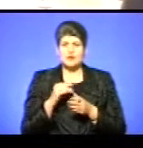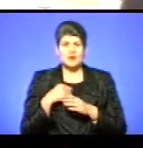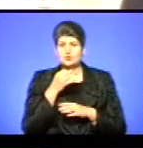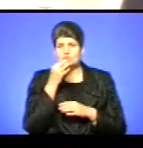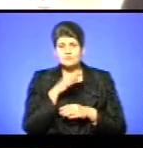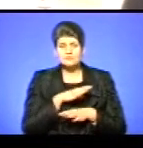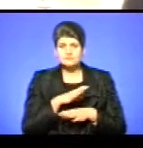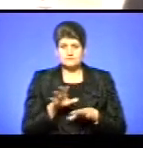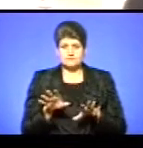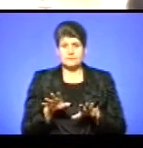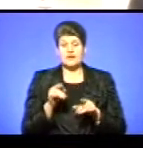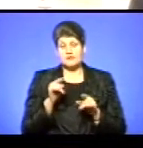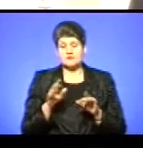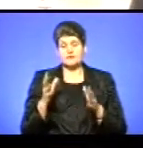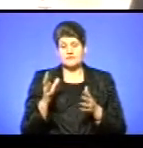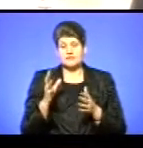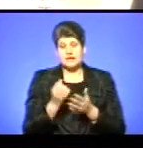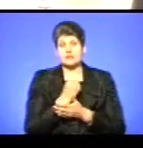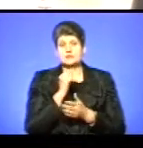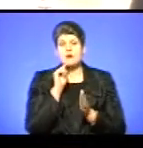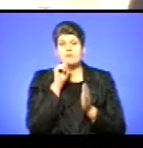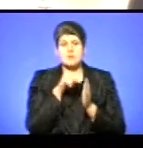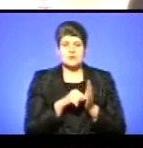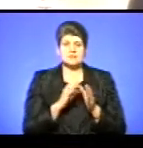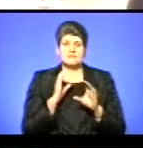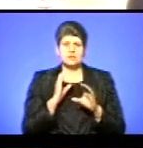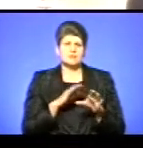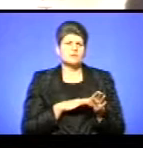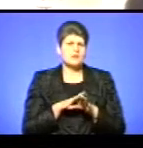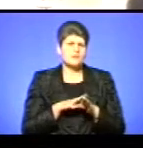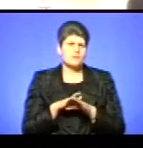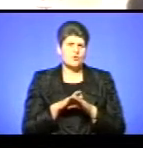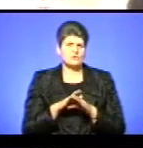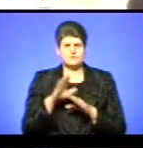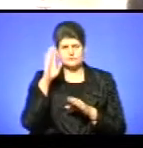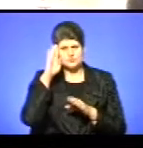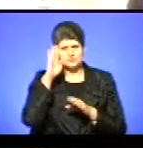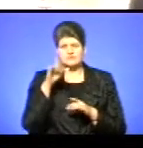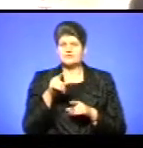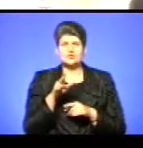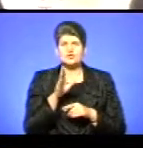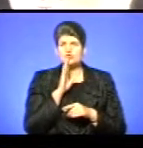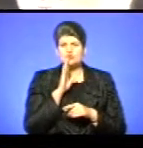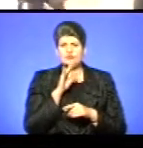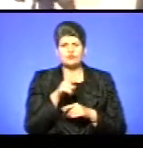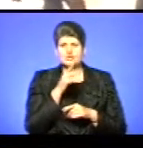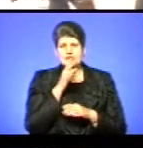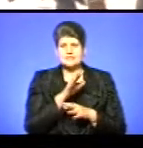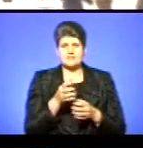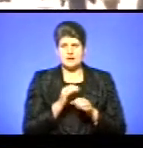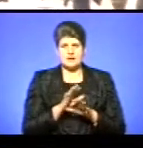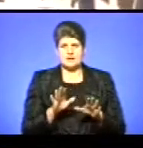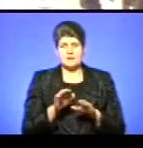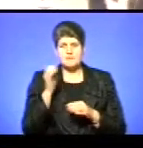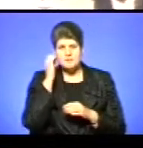мали. Але саме так нам вдалося пробратися в ті автобуси, які були повні відважних чоловіків, жінок вже на той час не брали з собою. Дуже добре пам